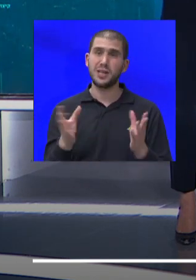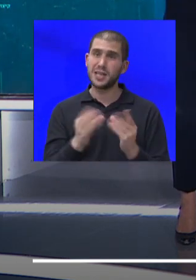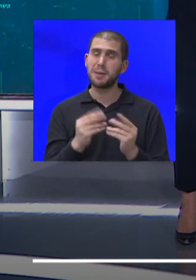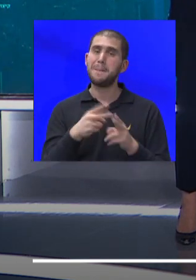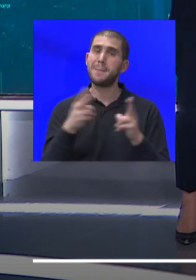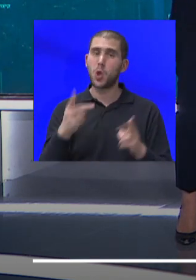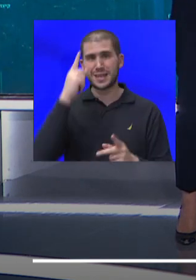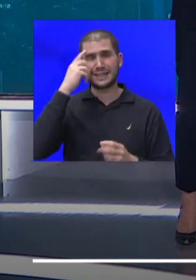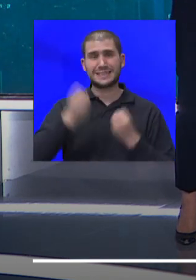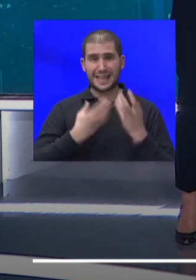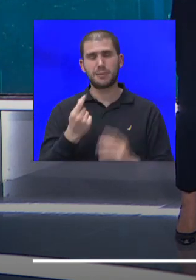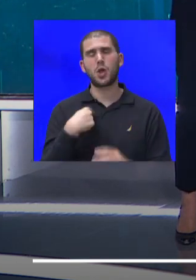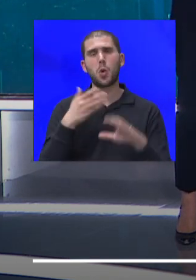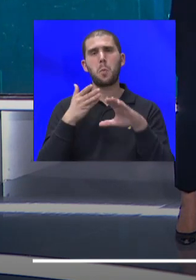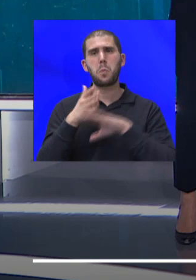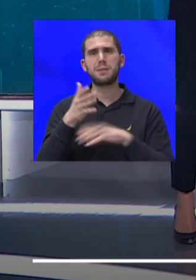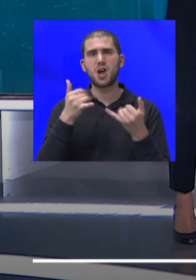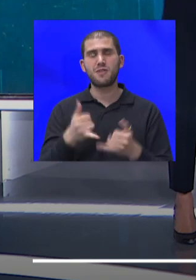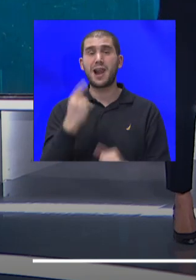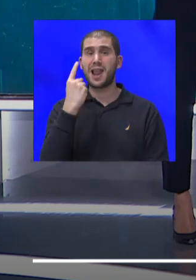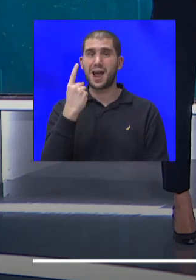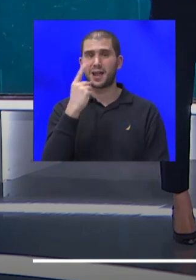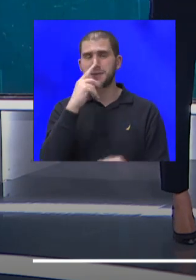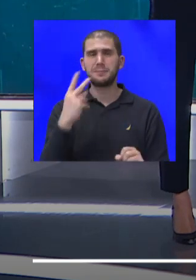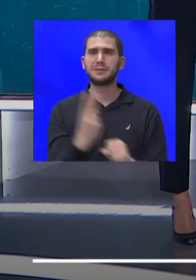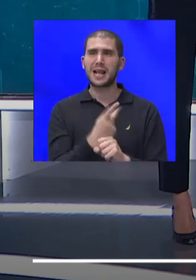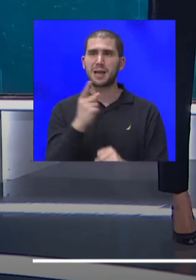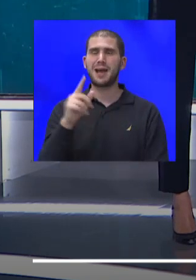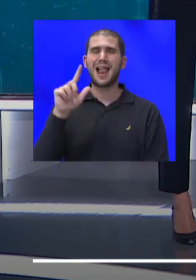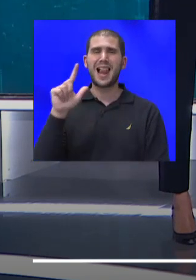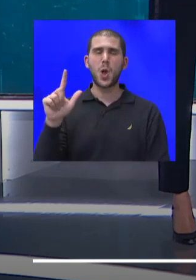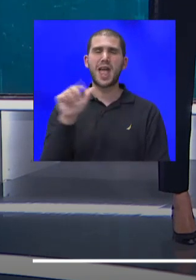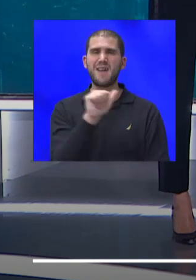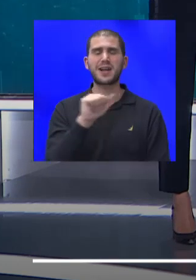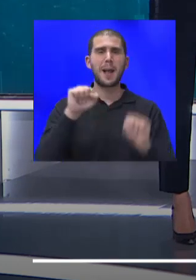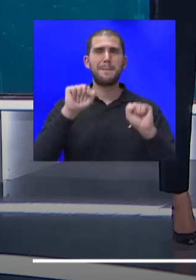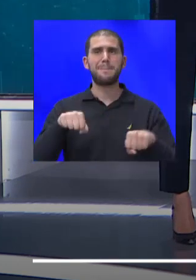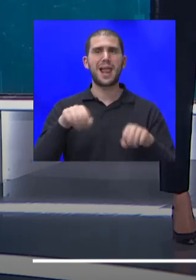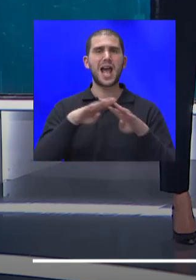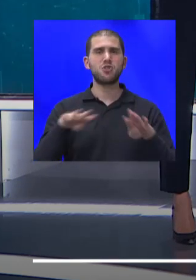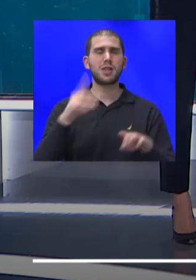פונים עכשיו לאחד המסתגלים האלה, ליאון אביגד, בעלים של רשת מלונות בראון, ערב טוב.